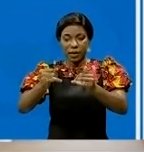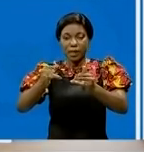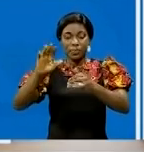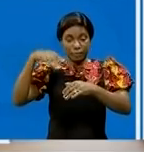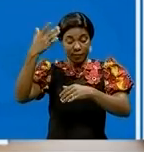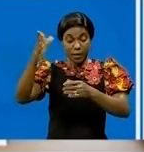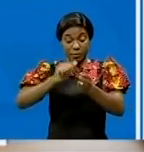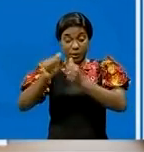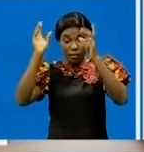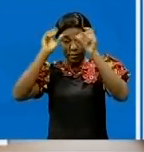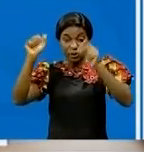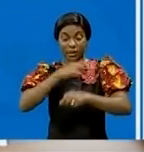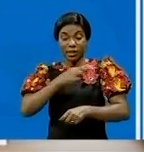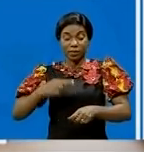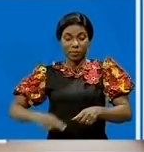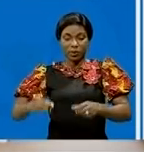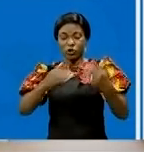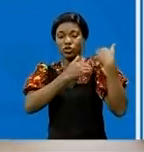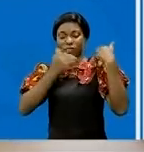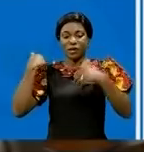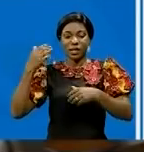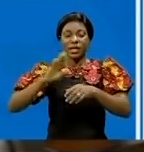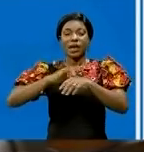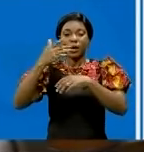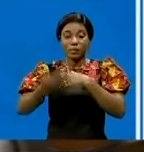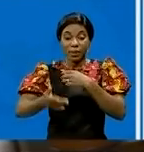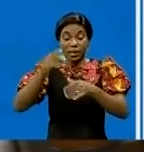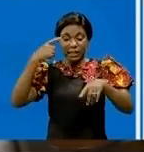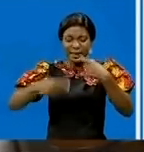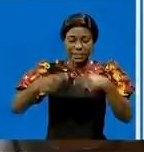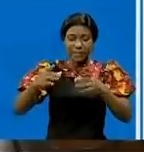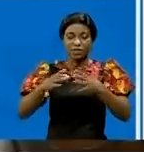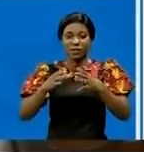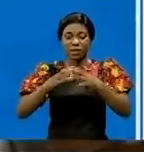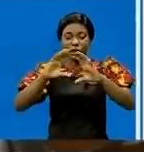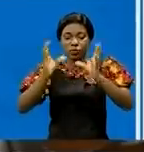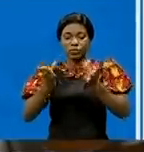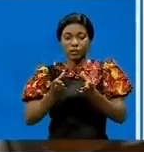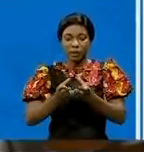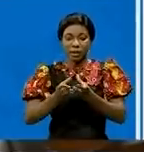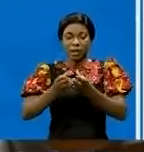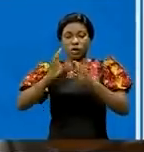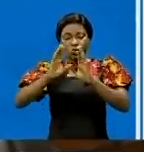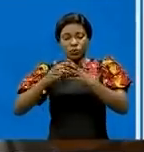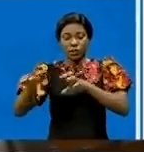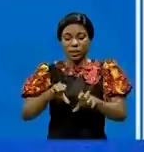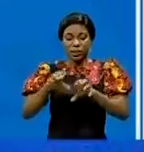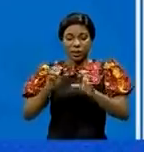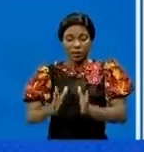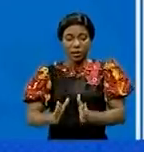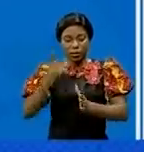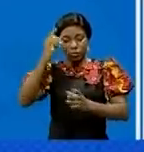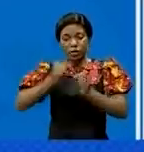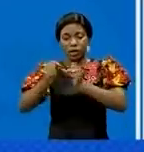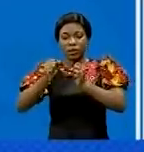par le président de la République, chef de l'État, après avoir discuté avec le comité multisectoriel et tous les acteurs impliqués dans la